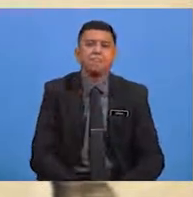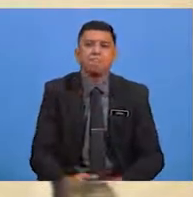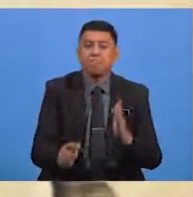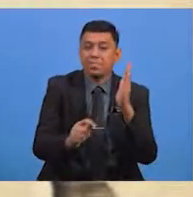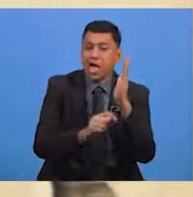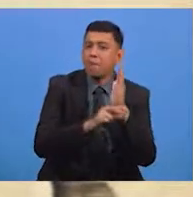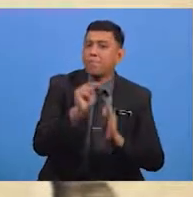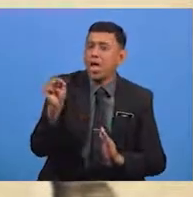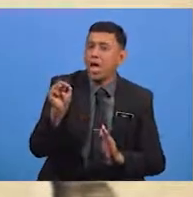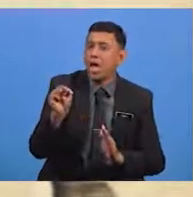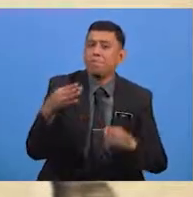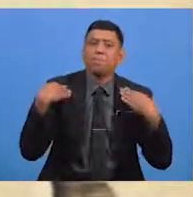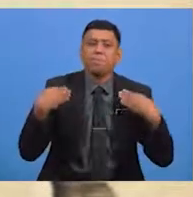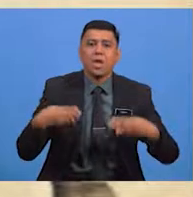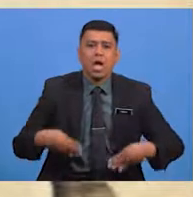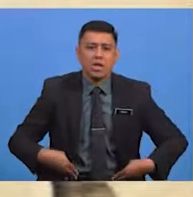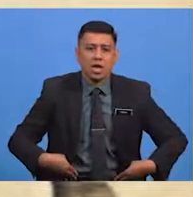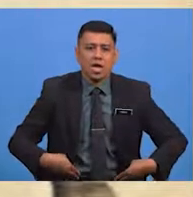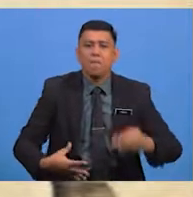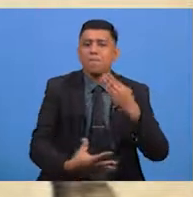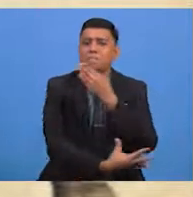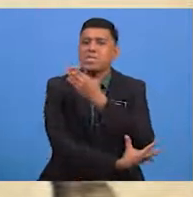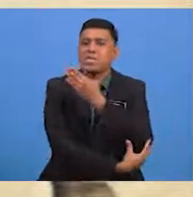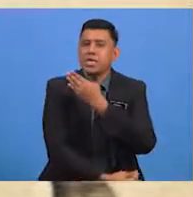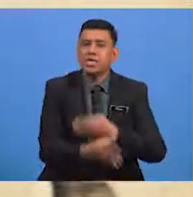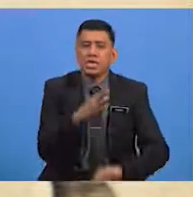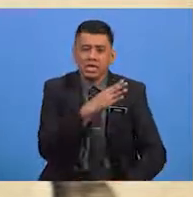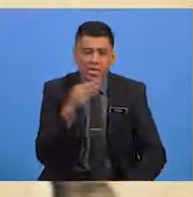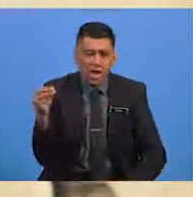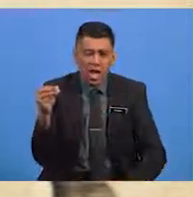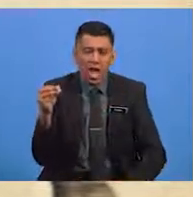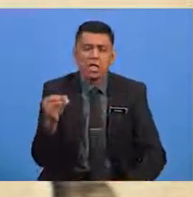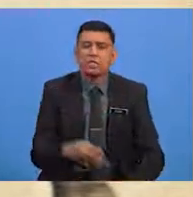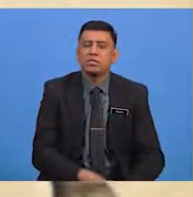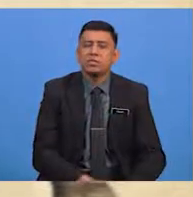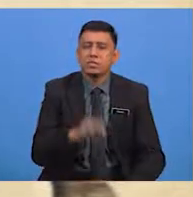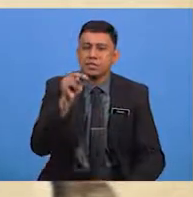Tambahan badan miskin dan nista